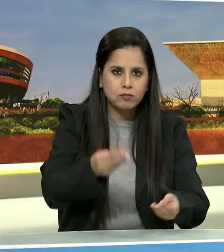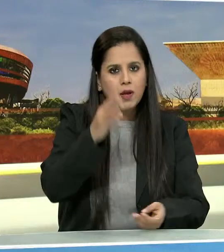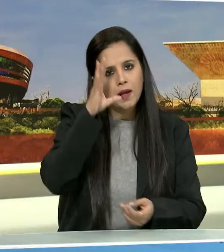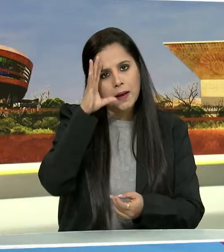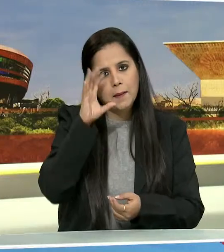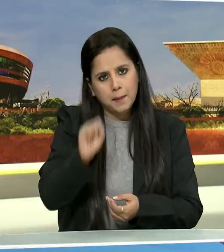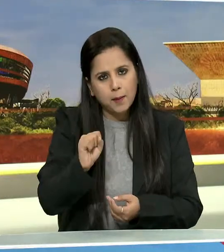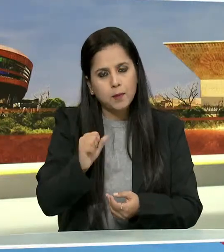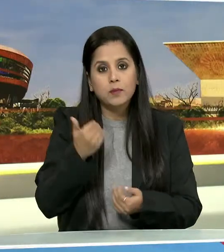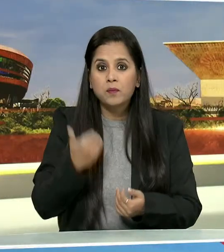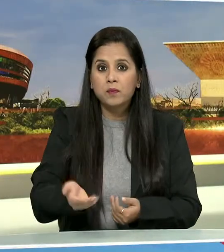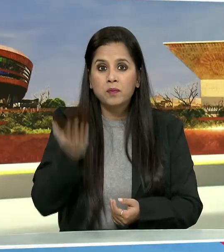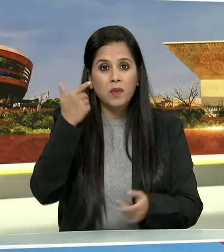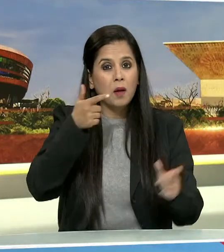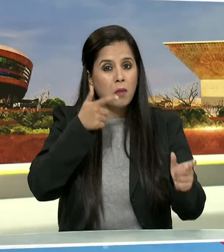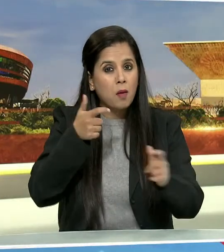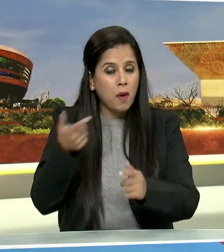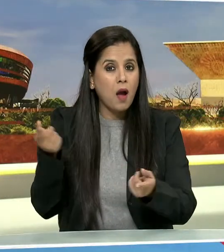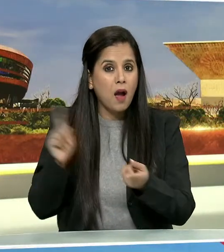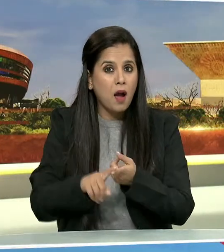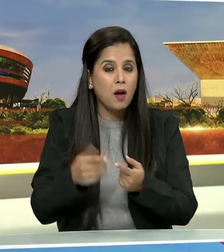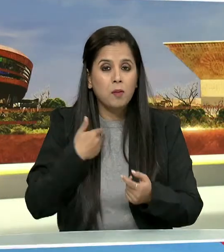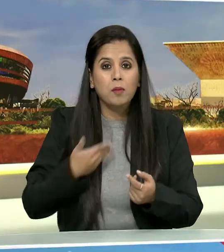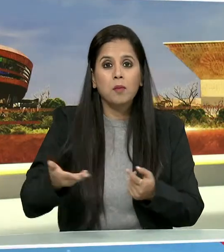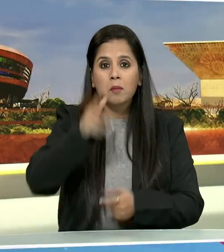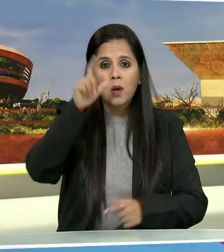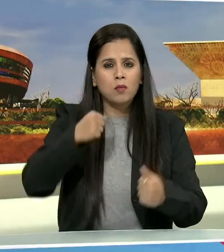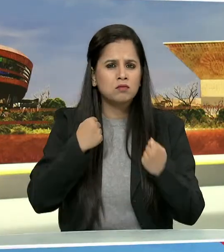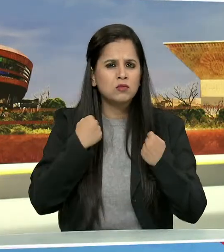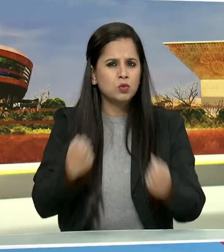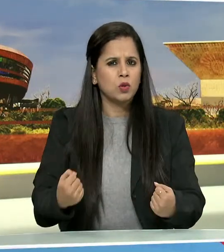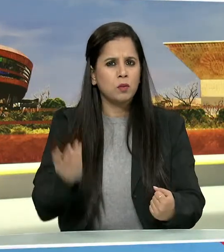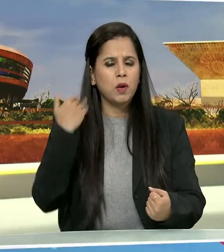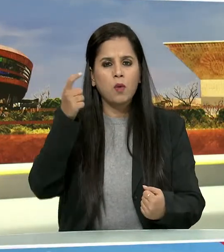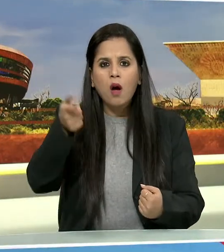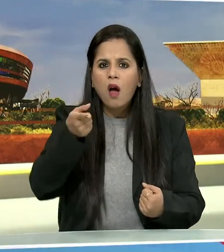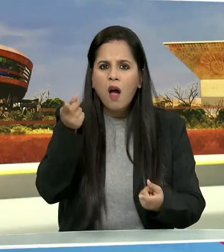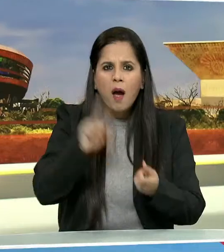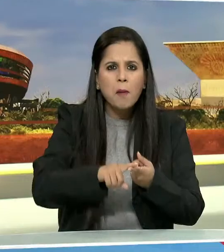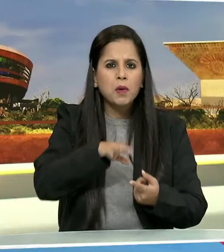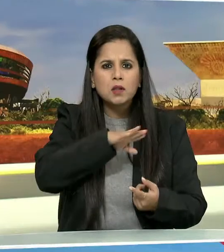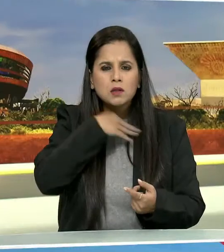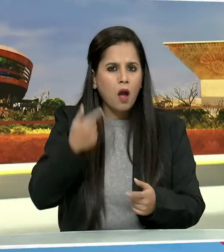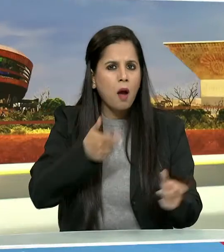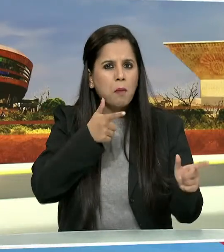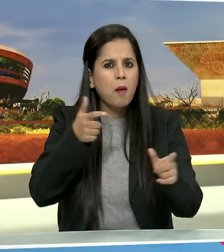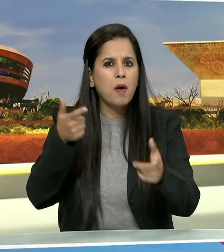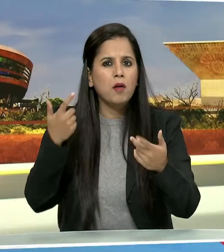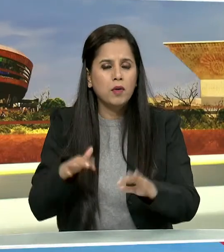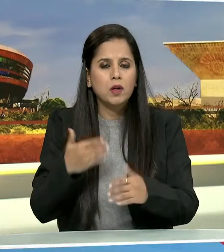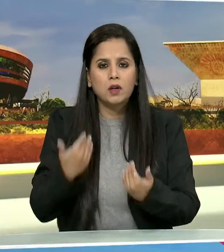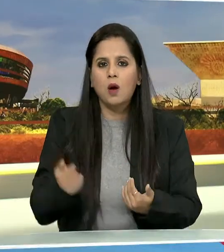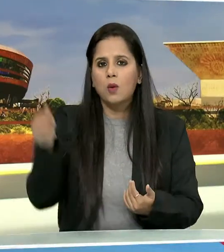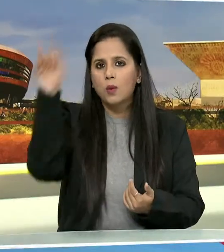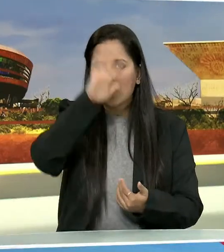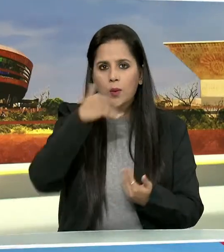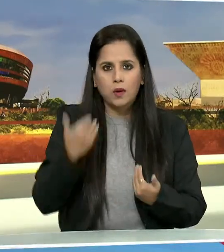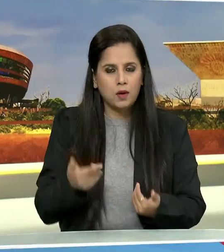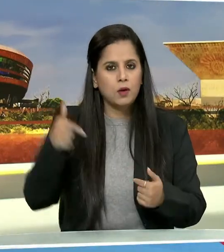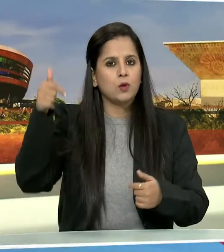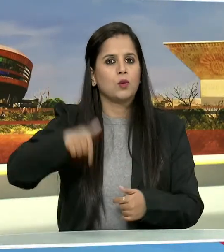इस हमले में हमारे जो जाबाज वीरगती को प्राप्त हुए देश आज